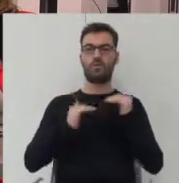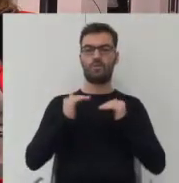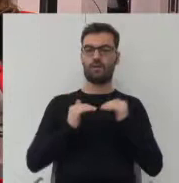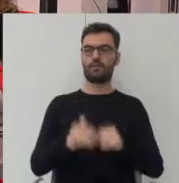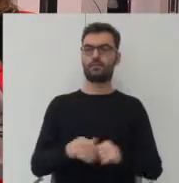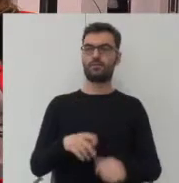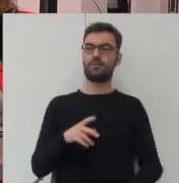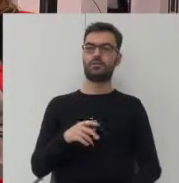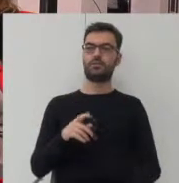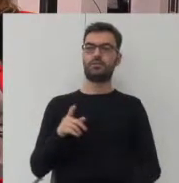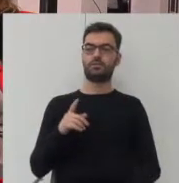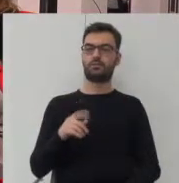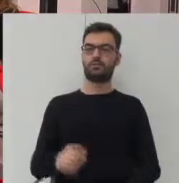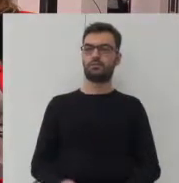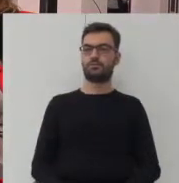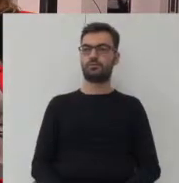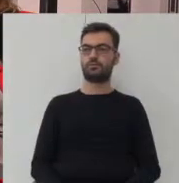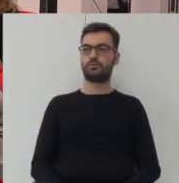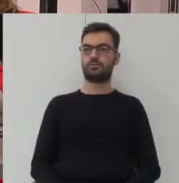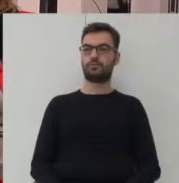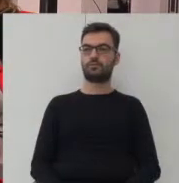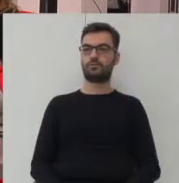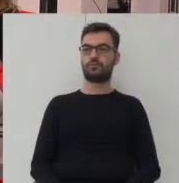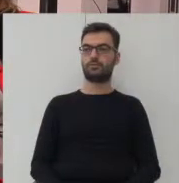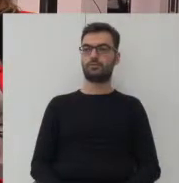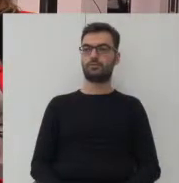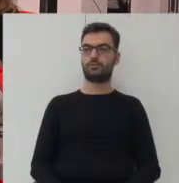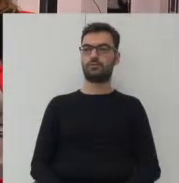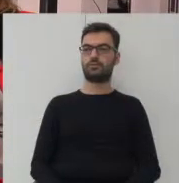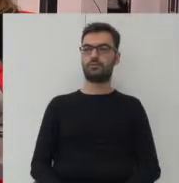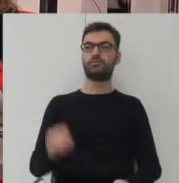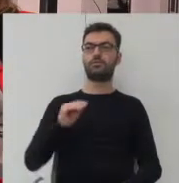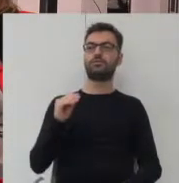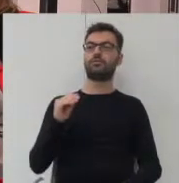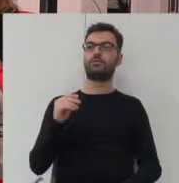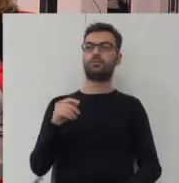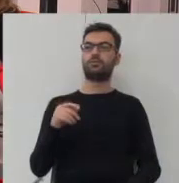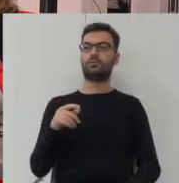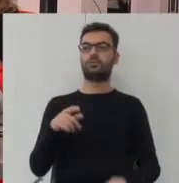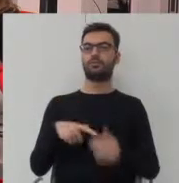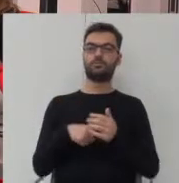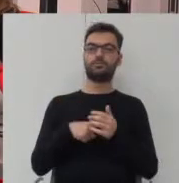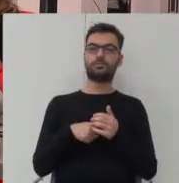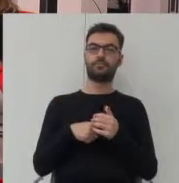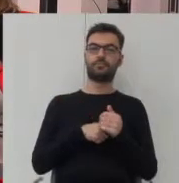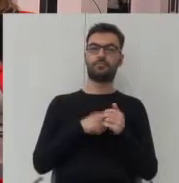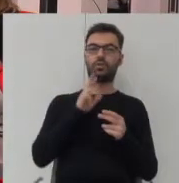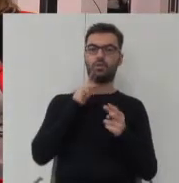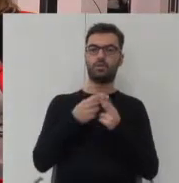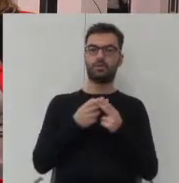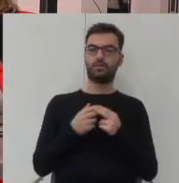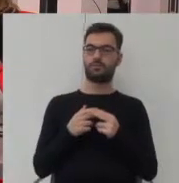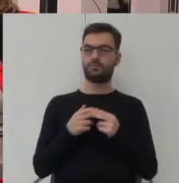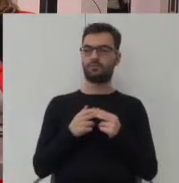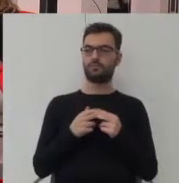Grzegorz Gądek? Weźcie wyłączyć jeden mikrofon. Włączyliśmy właśnie. Jeszcze też wydaje nam się właśnie, że pewnego rodzaju odpowiedzią na ten problem